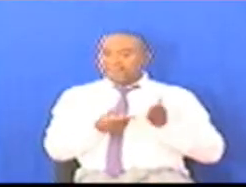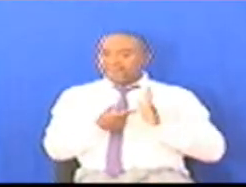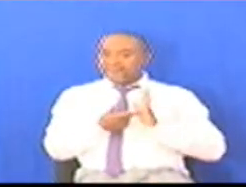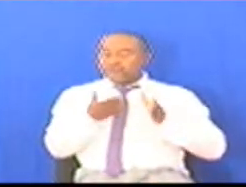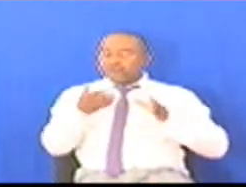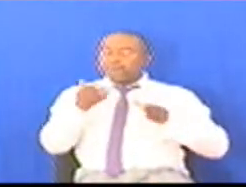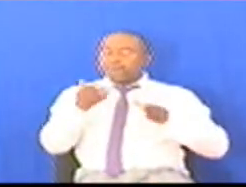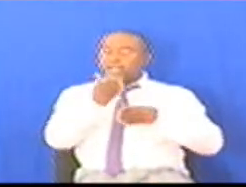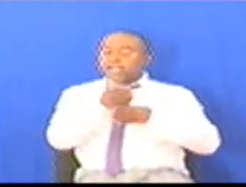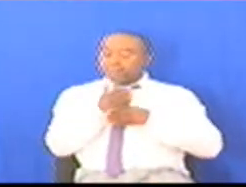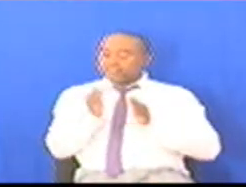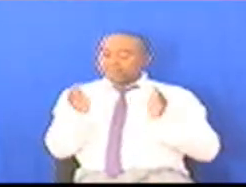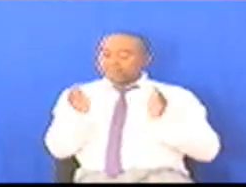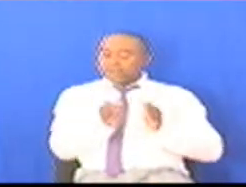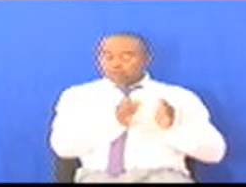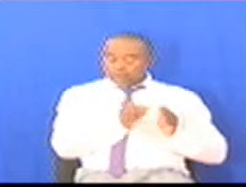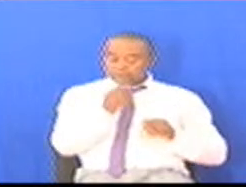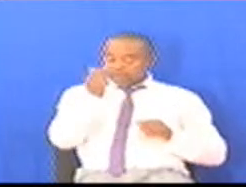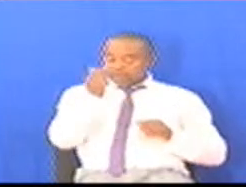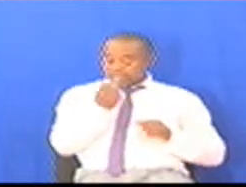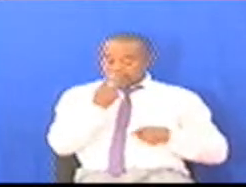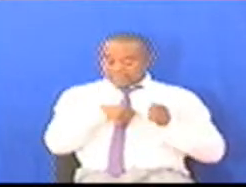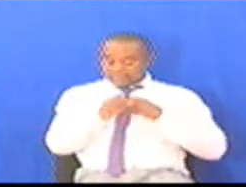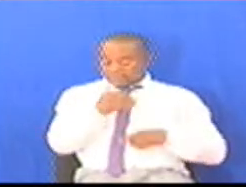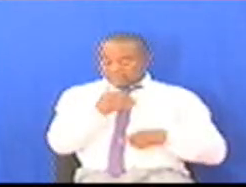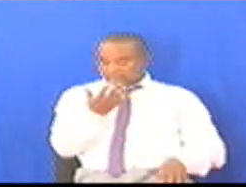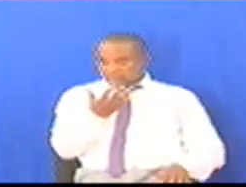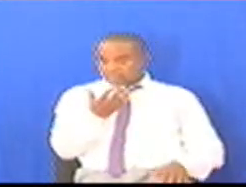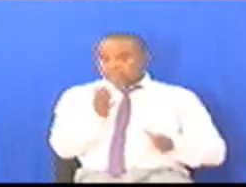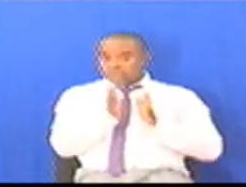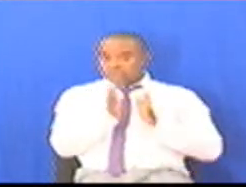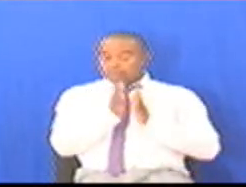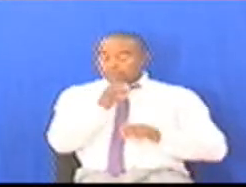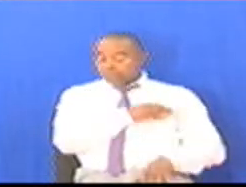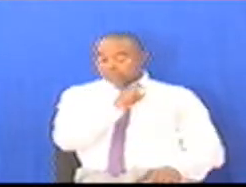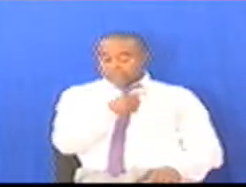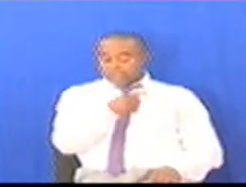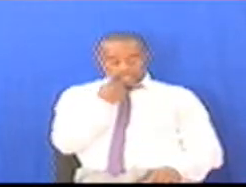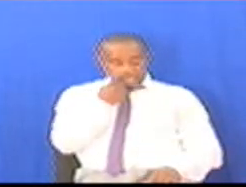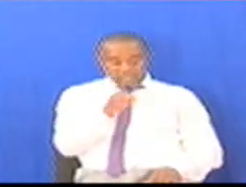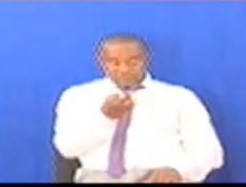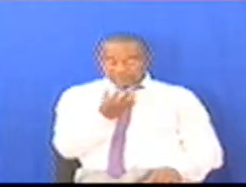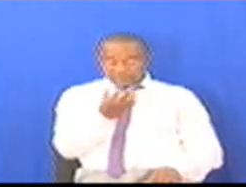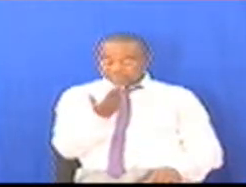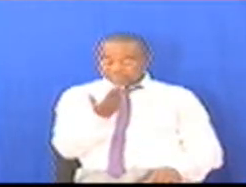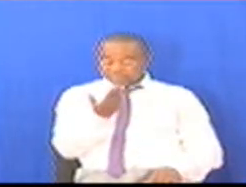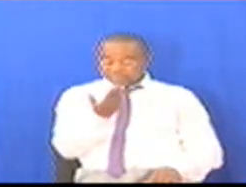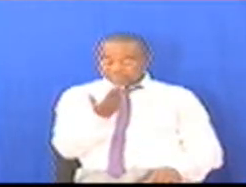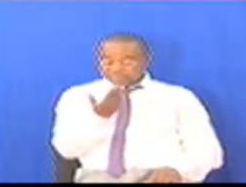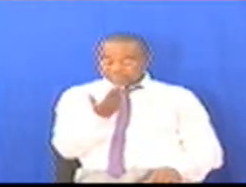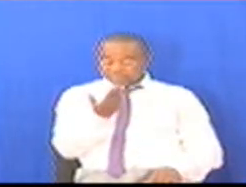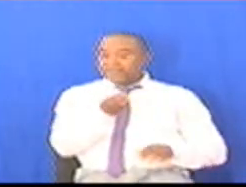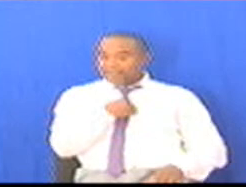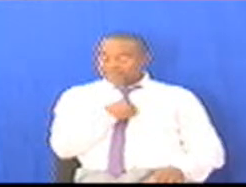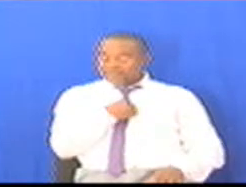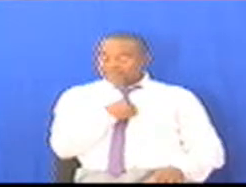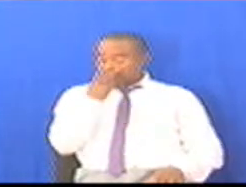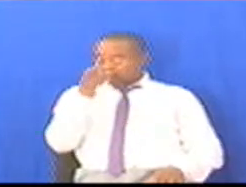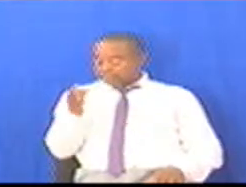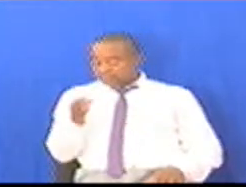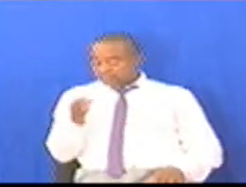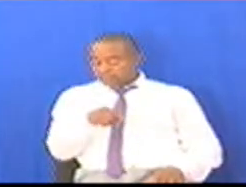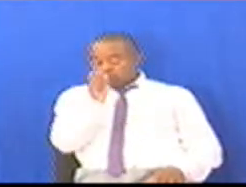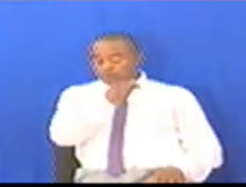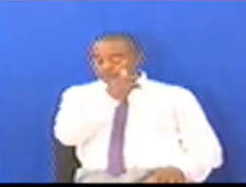Madogo Wa Tanzania Kipili Chamiaga Mitano Ninaomba Wizarahii Angalie Ninamunagani Sector Binafsi Itaangaliwa Hili wa